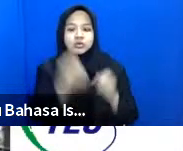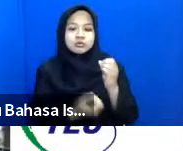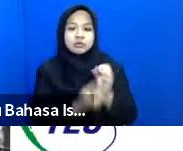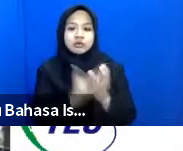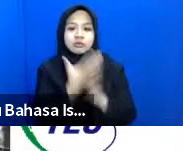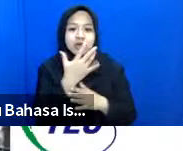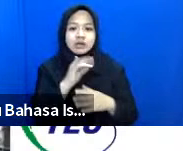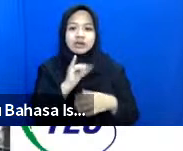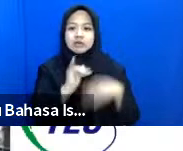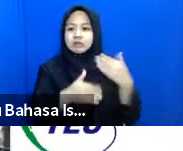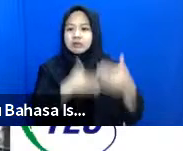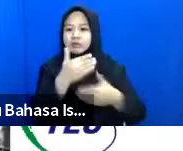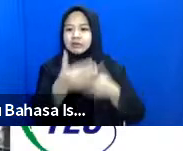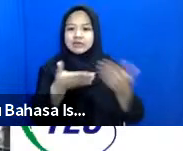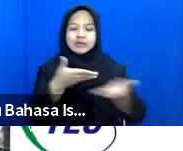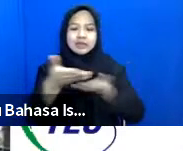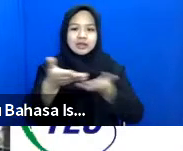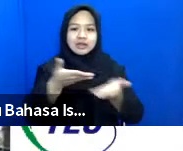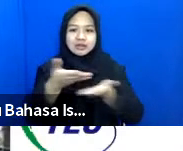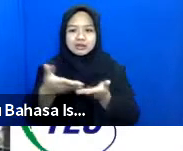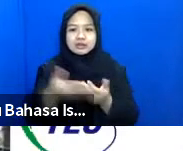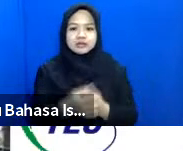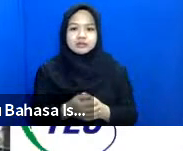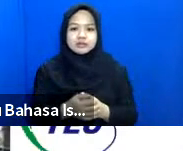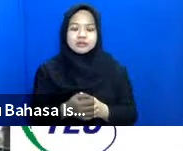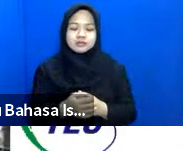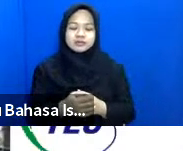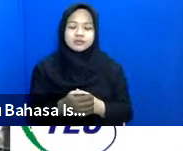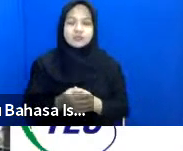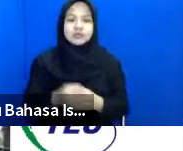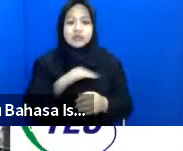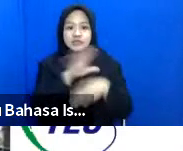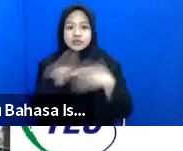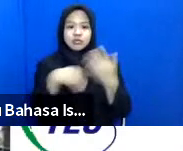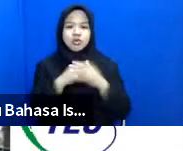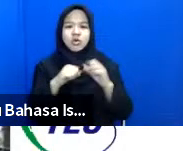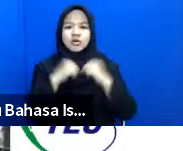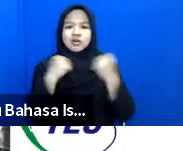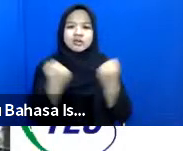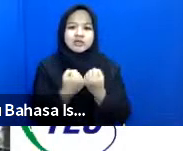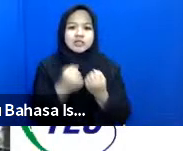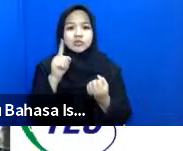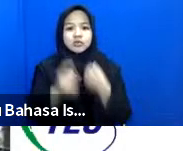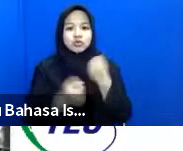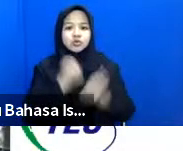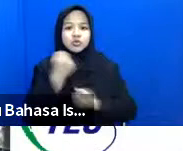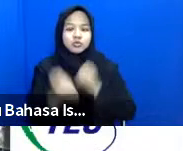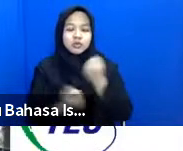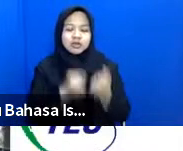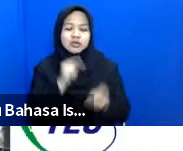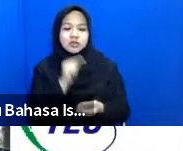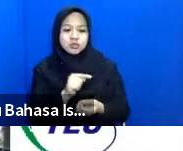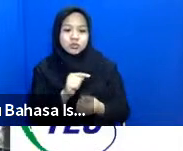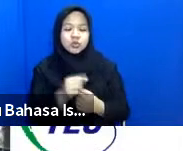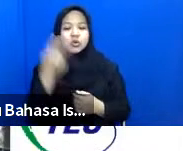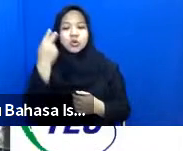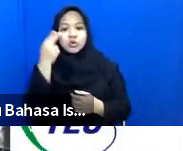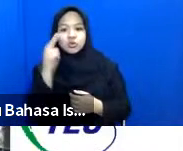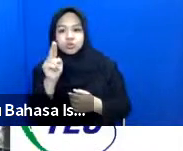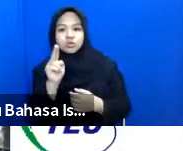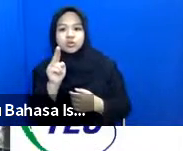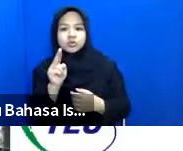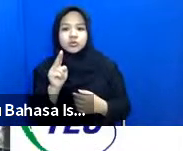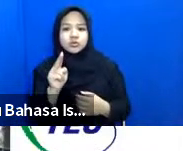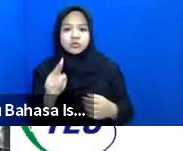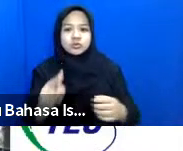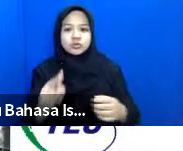implementasi layanan jadi semua organisasi juga belum melakukan upaya-upaya tersebut untuk mengatasi